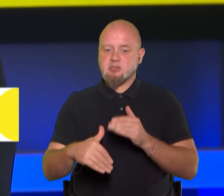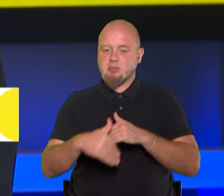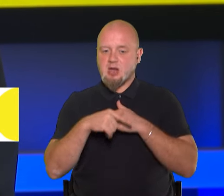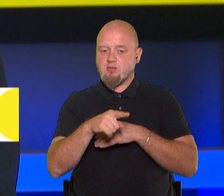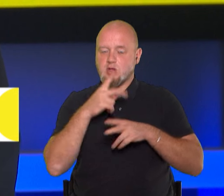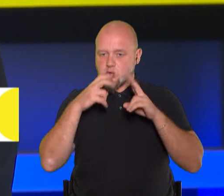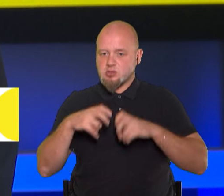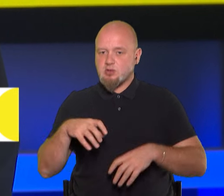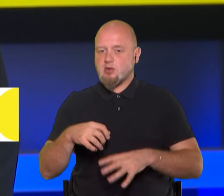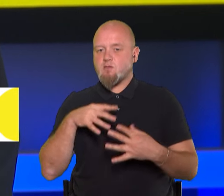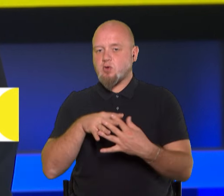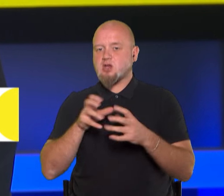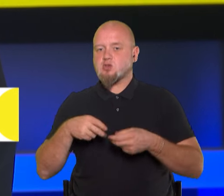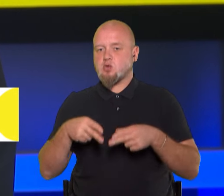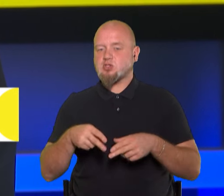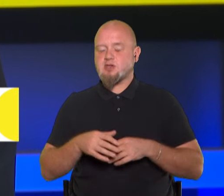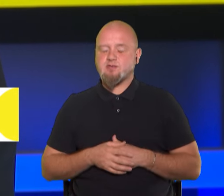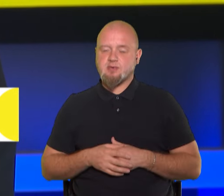розслідуванню воєнних злочинів?